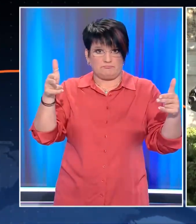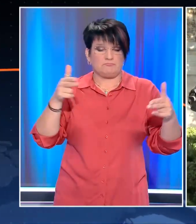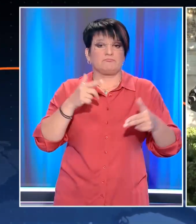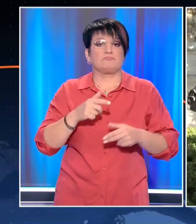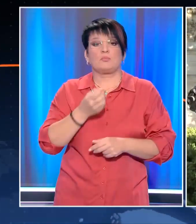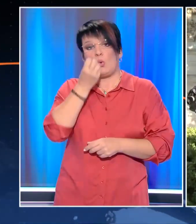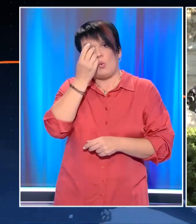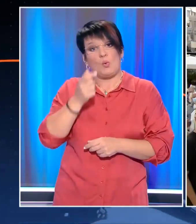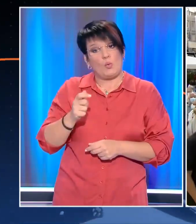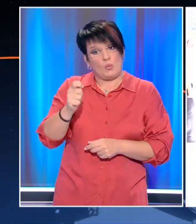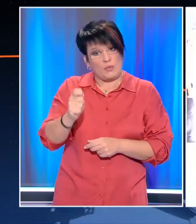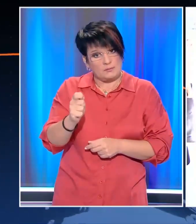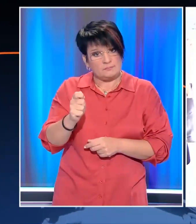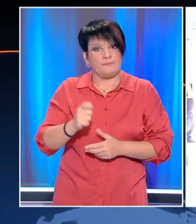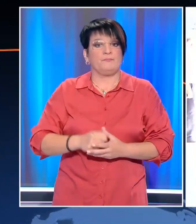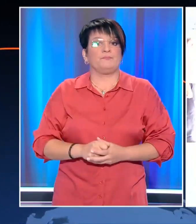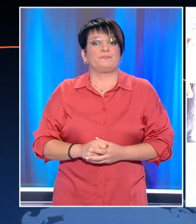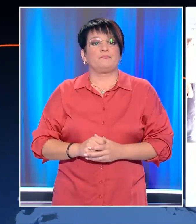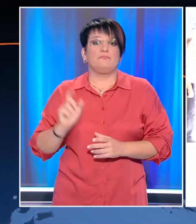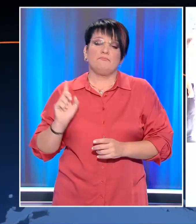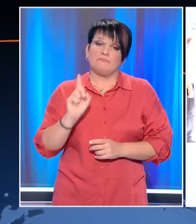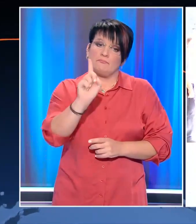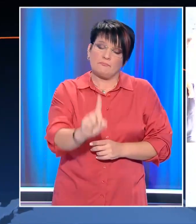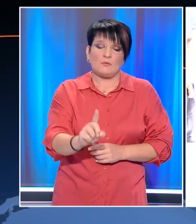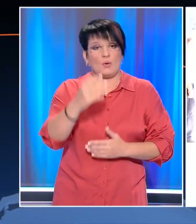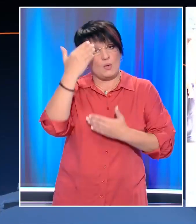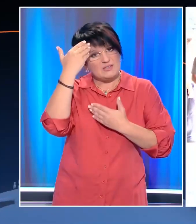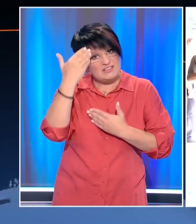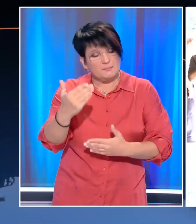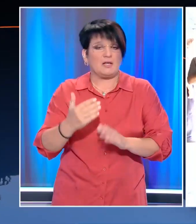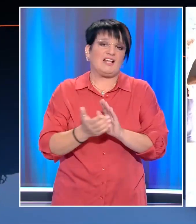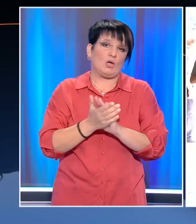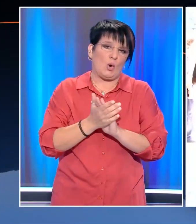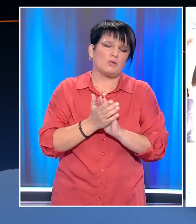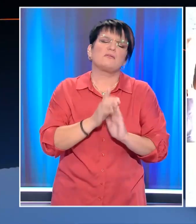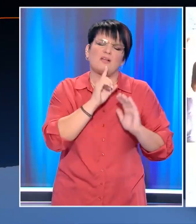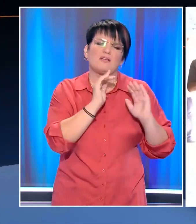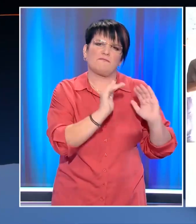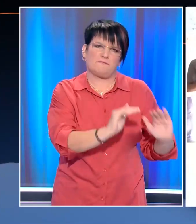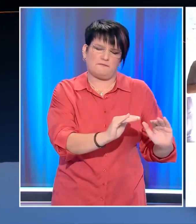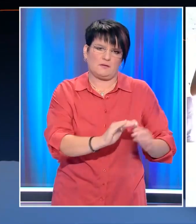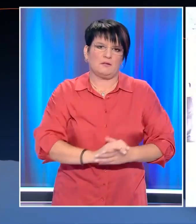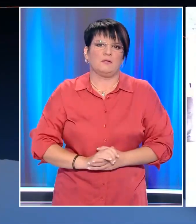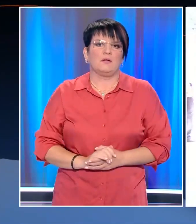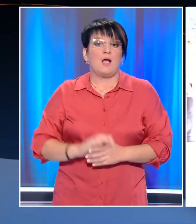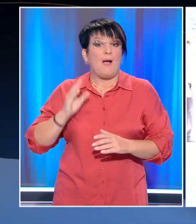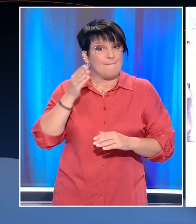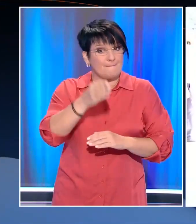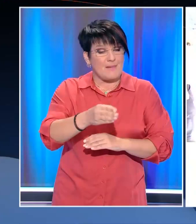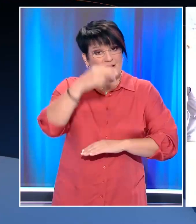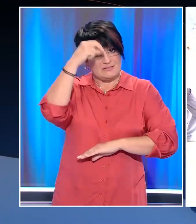λουλούδι στο χέρι, μπαίνει μέσα στο παρεκκλήσι για να αποτίσει φόρο τιμής και τα χειροκρατήματα συνεχίζουν να αντιπούν. Μέσα στο